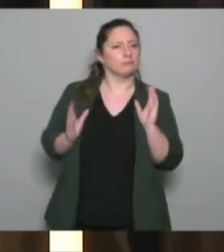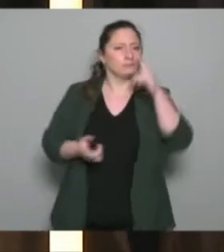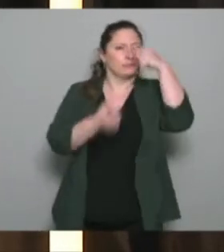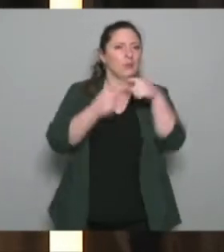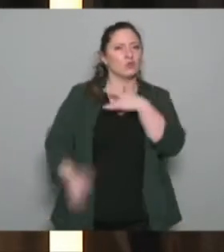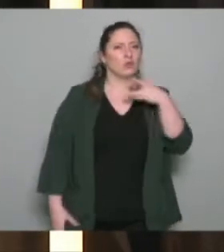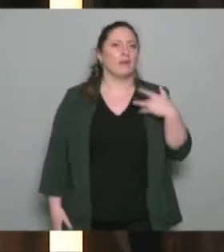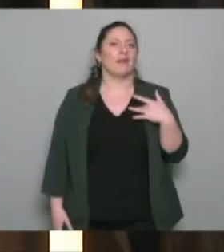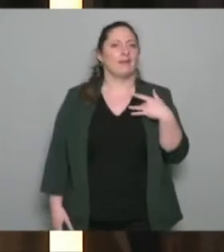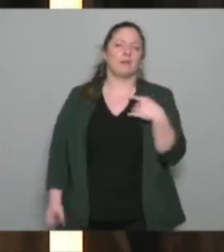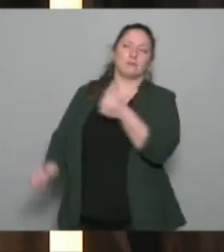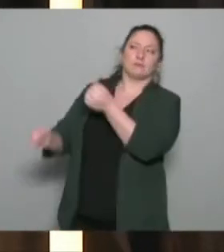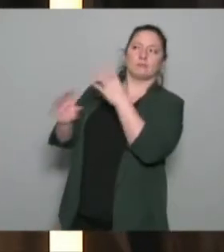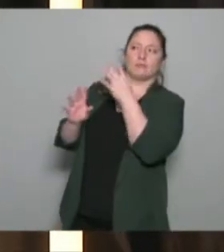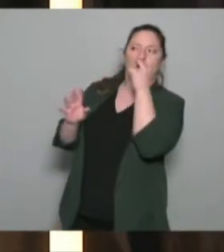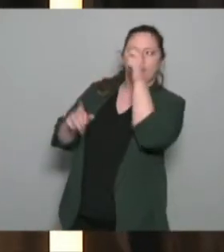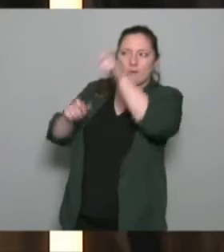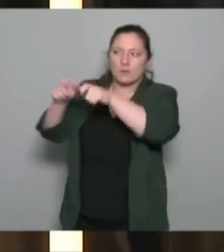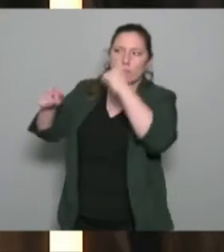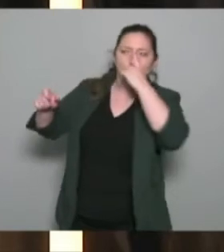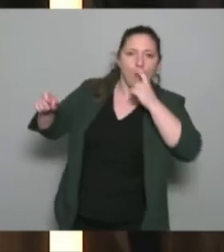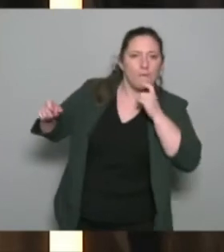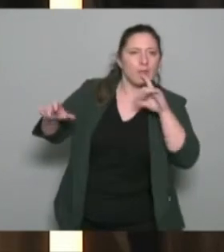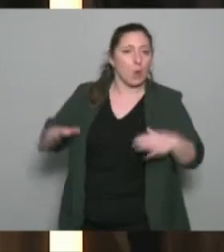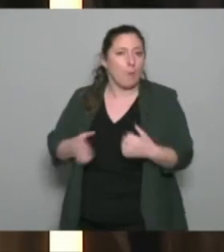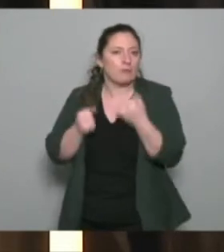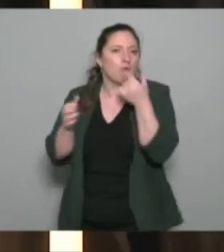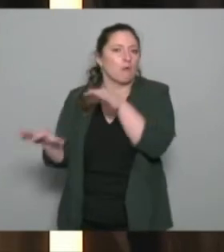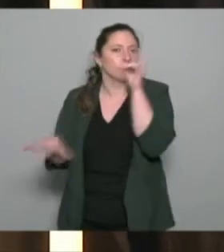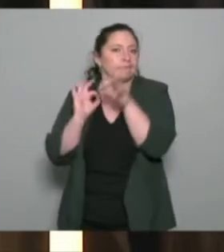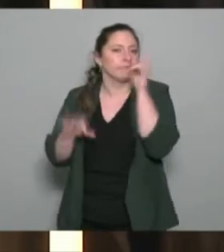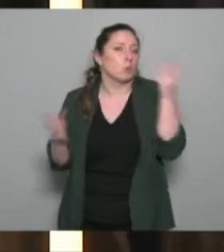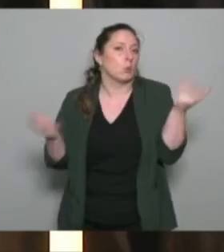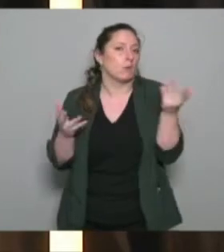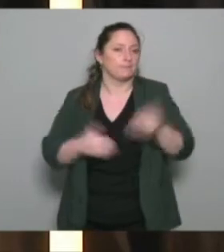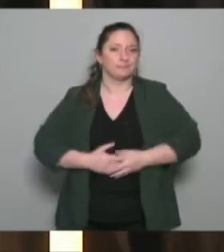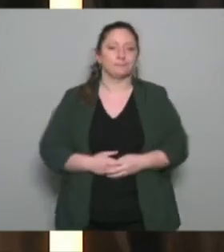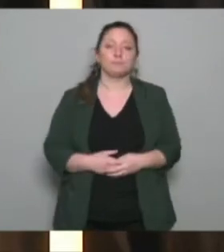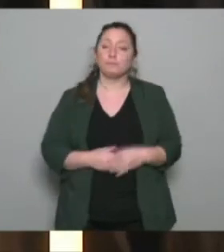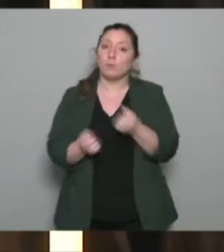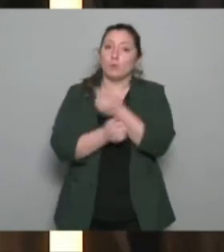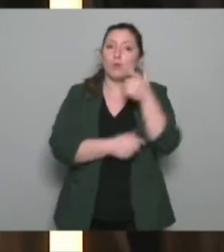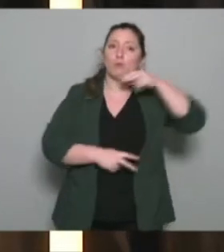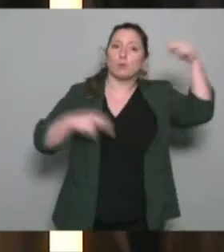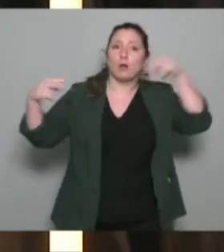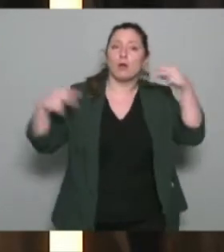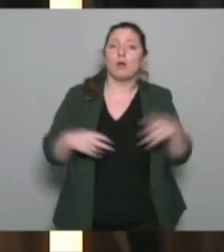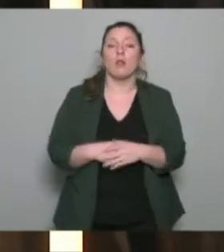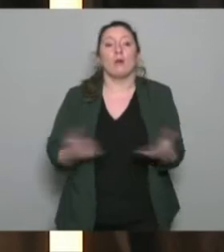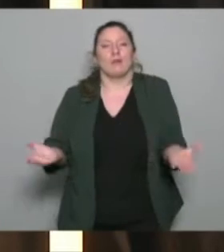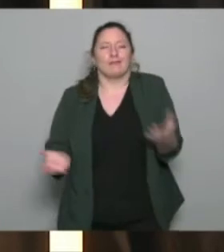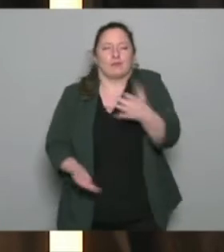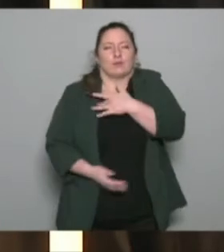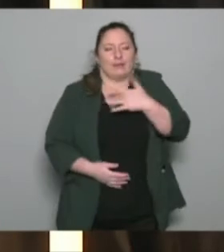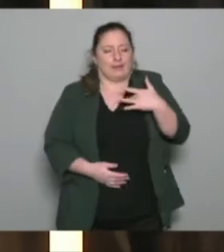qu'est-ce qu'on privilégie comme compétence ? Alors il y a plusieurs approches. Alors pourquoi la santé ? Alors